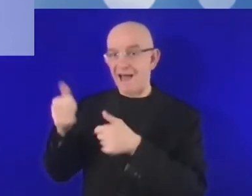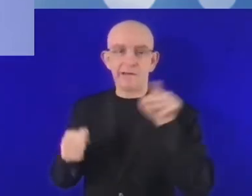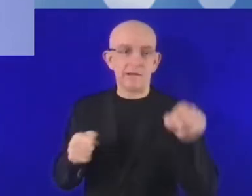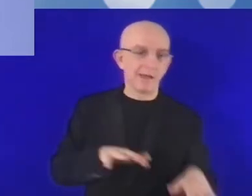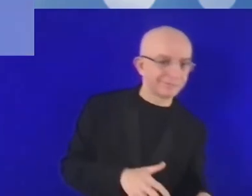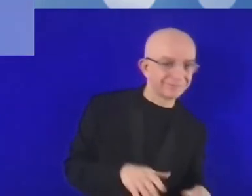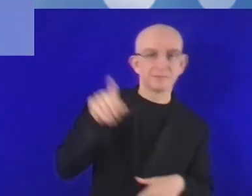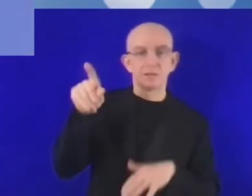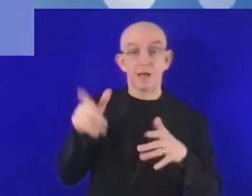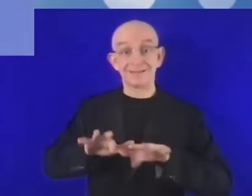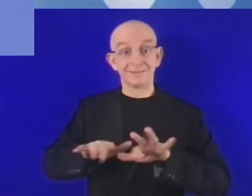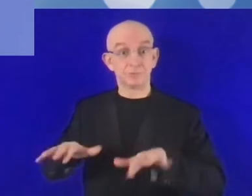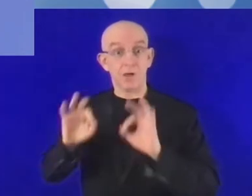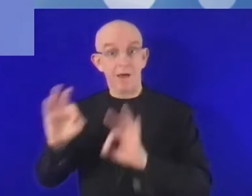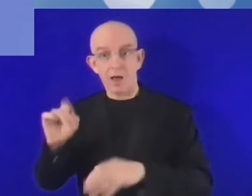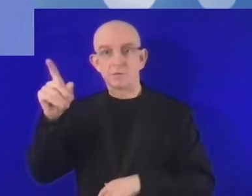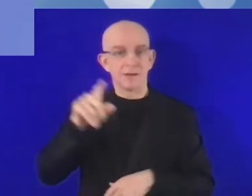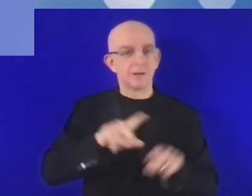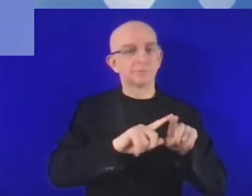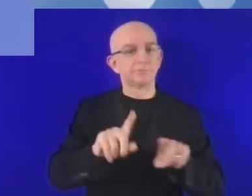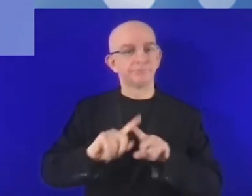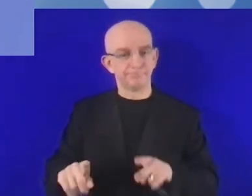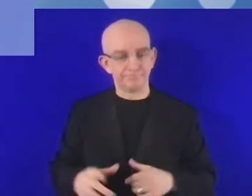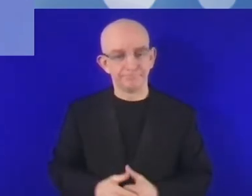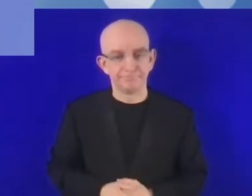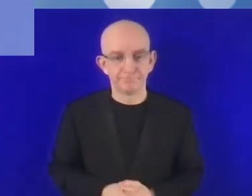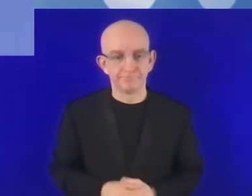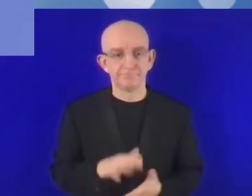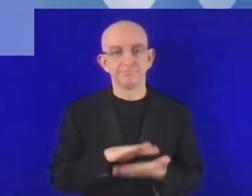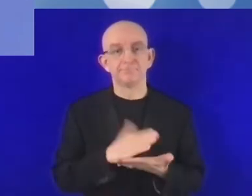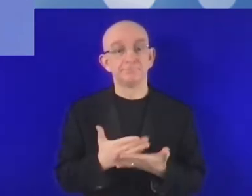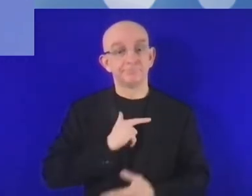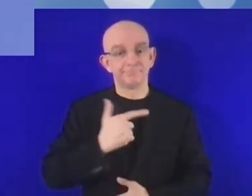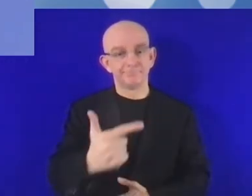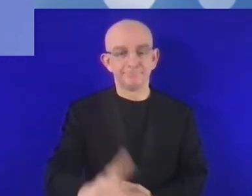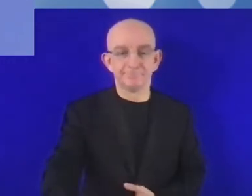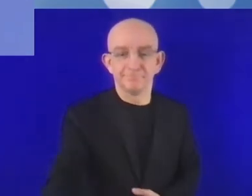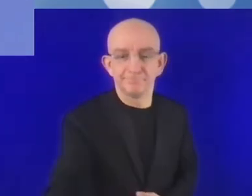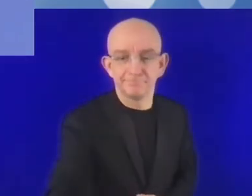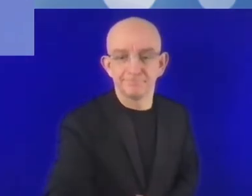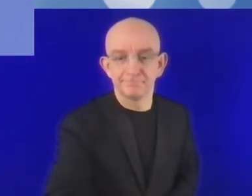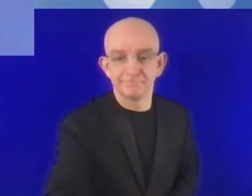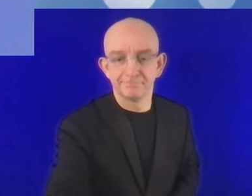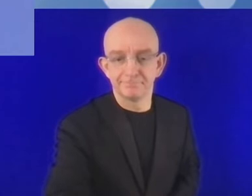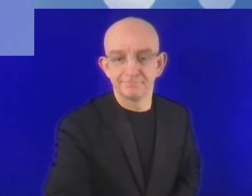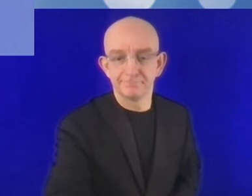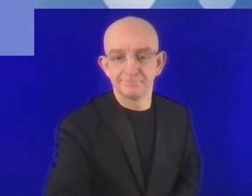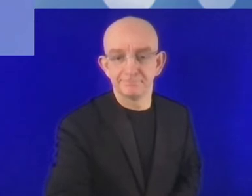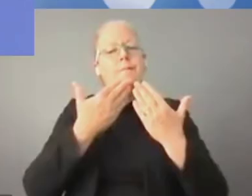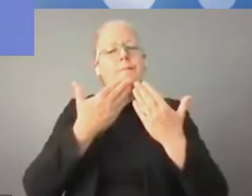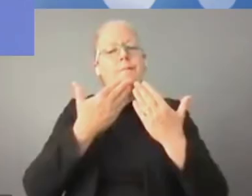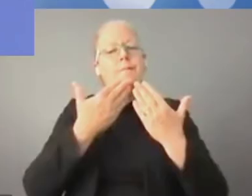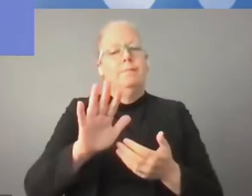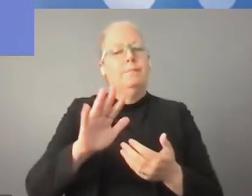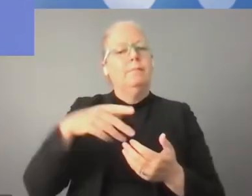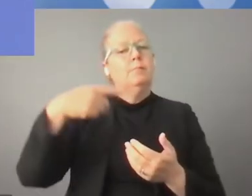pomiędzy sektorami i regionami. Bardzo dziękuję pani minister. To była bardzo ciekawa perspektywa ze strony Europejskiego